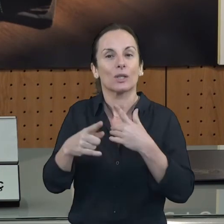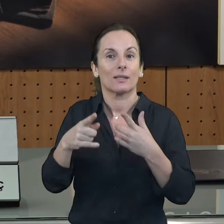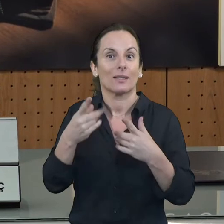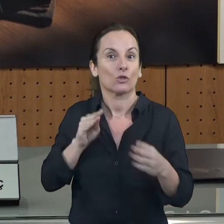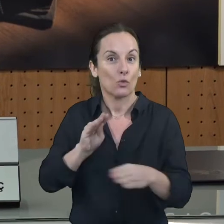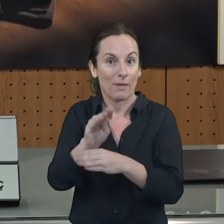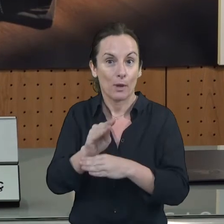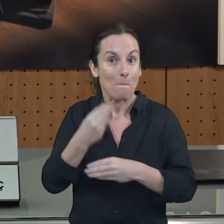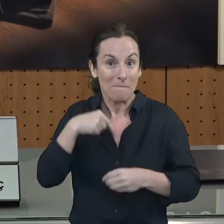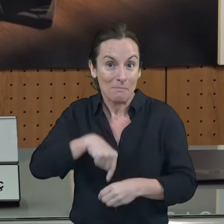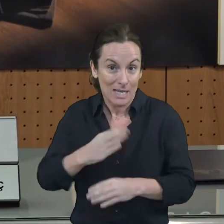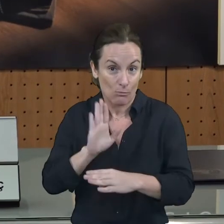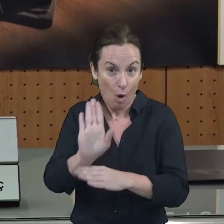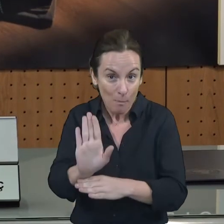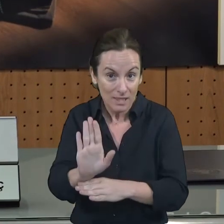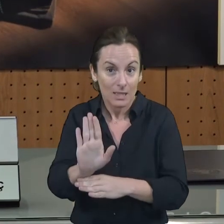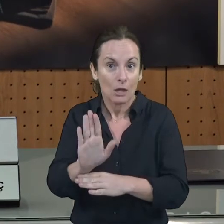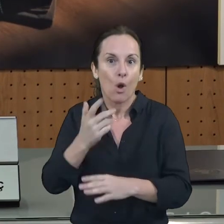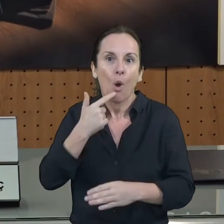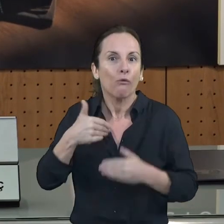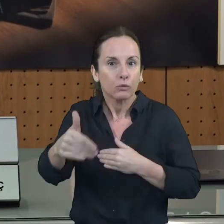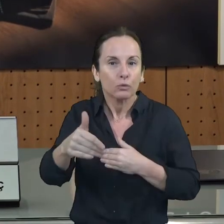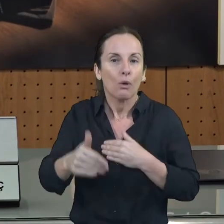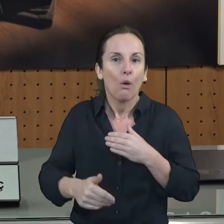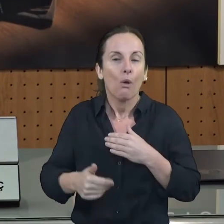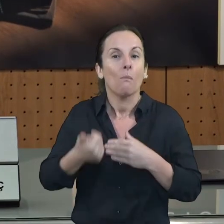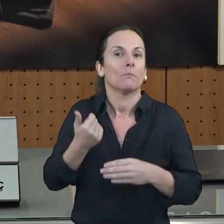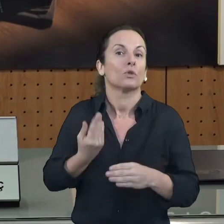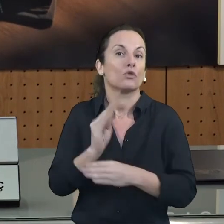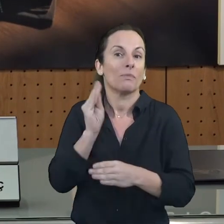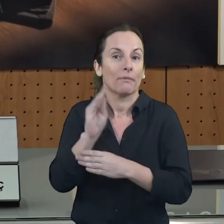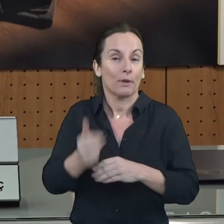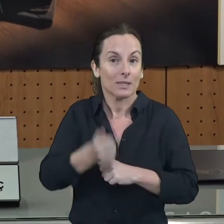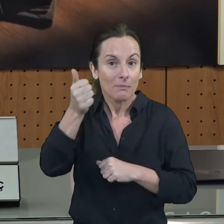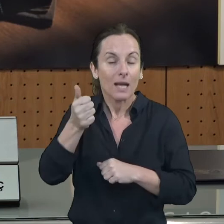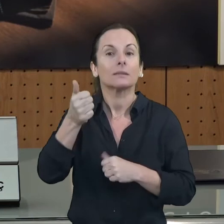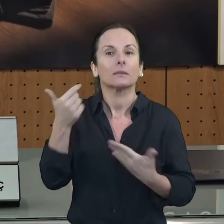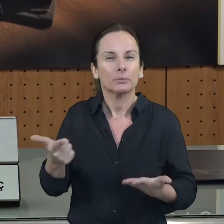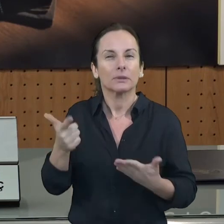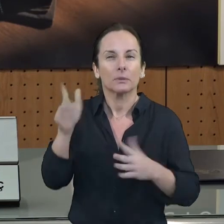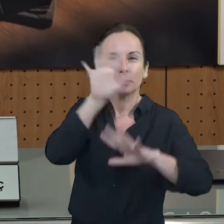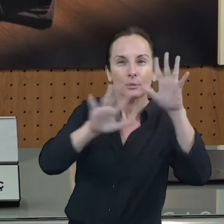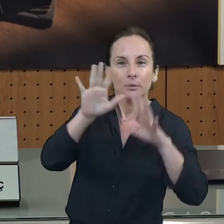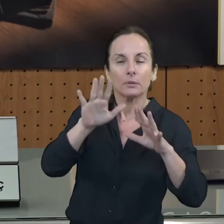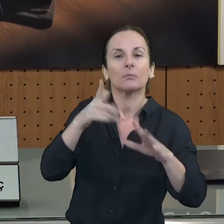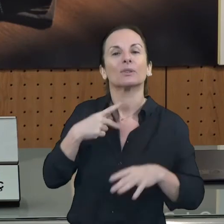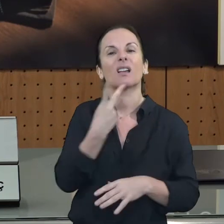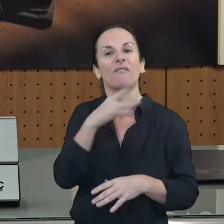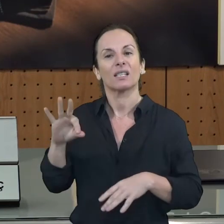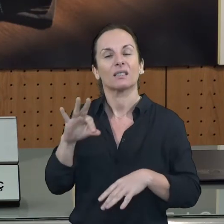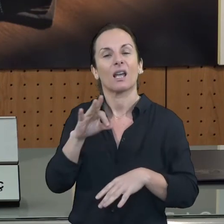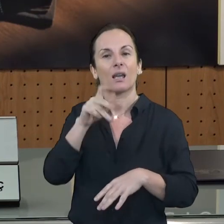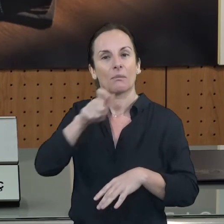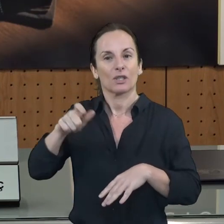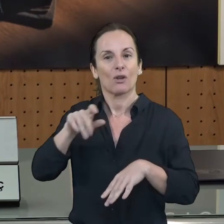que puguin derivar-se a fer un suport a la tramitació des dels municipis, des del territori. Aquests agents començaran a treballar a principi de